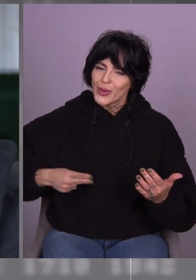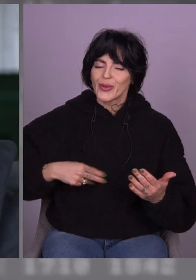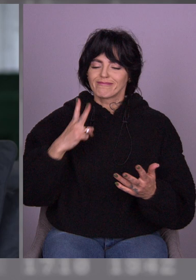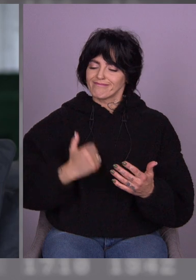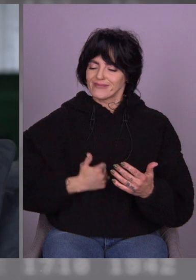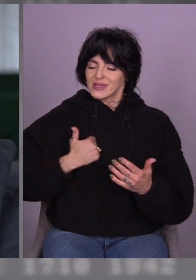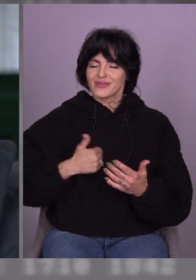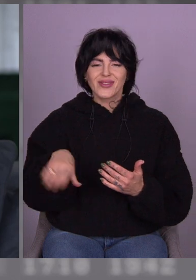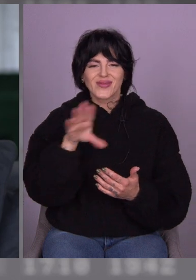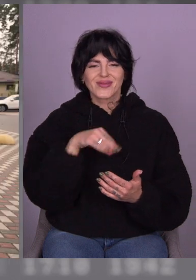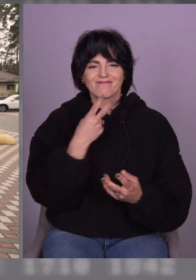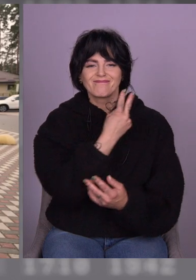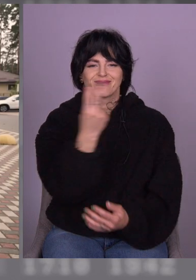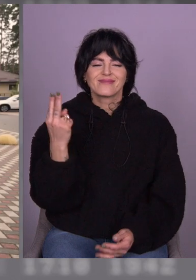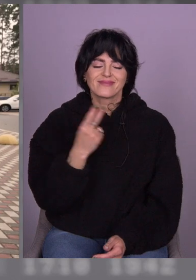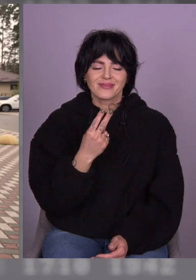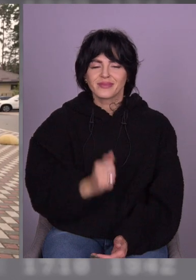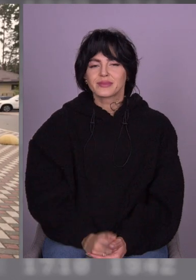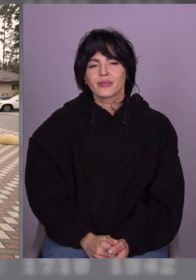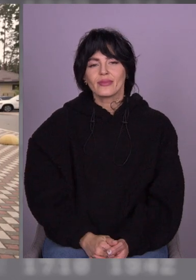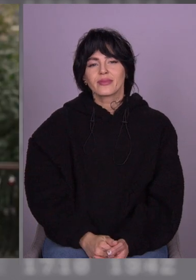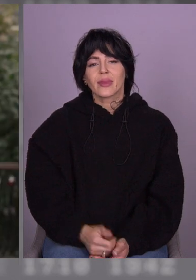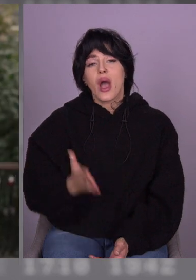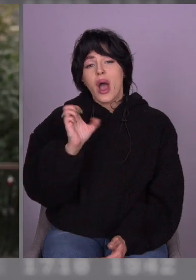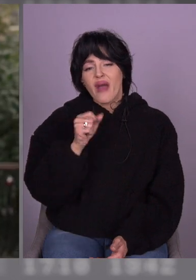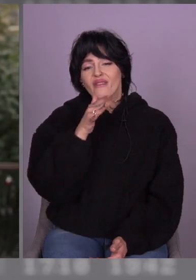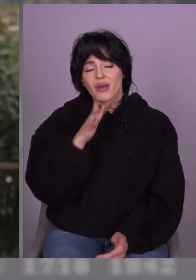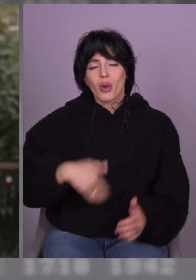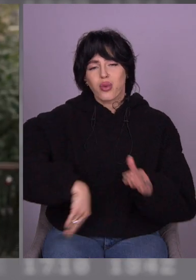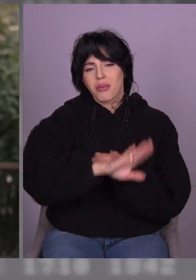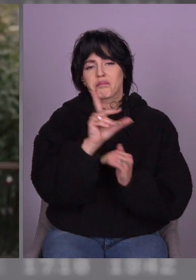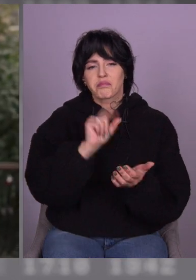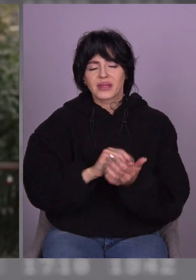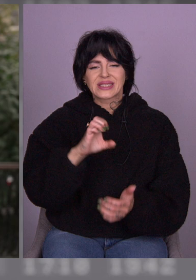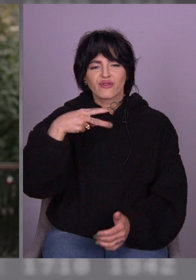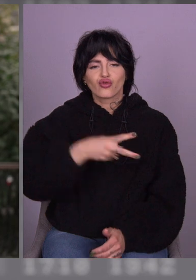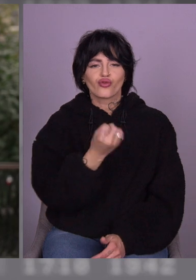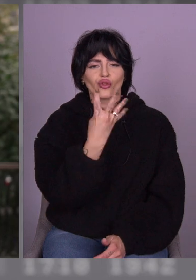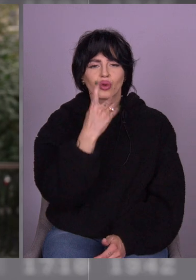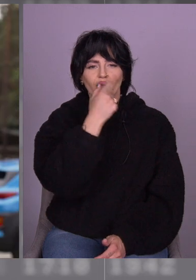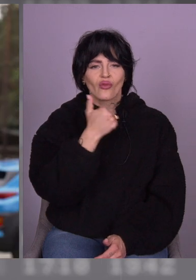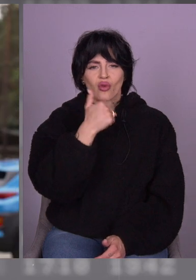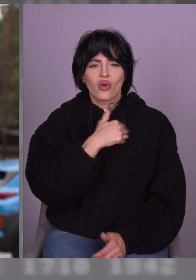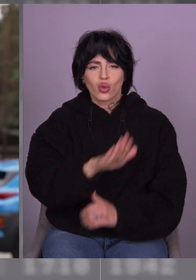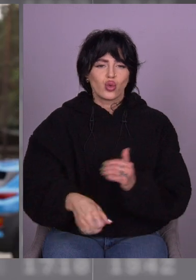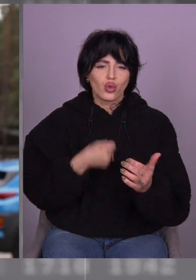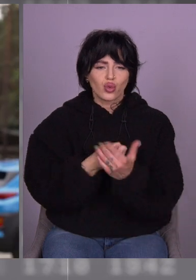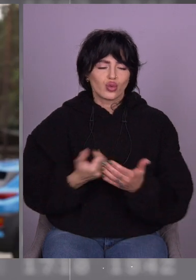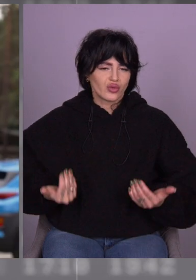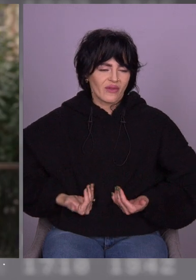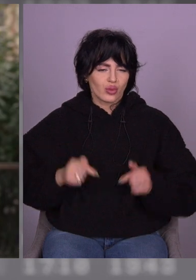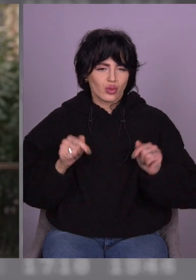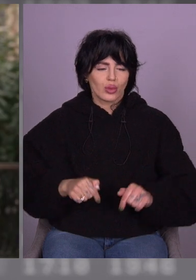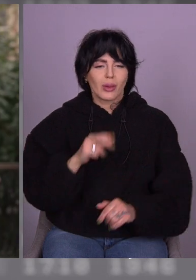чоловіки, статні. Потім пішов на пенсію. З 14 року я в Бучі проживаю. Хочу